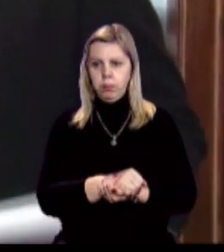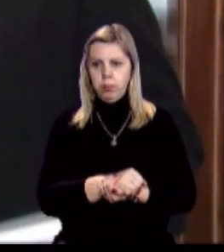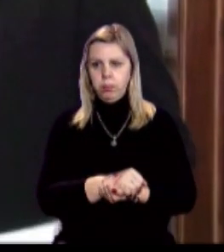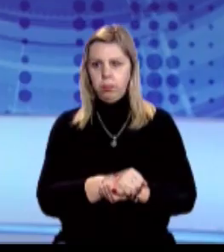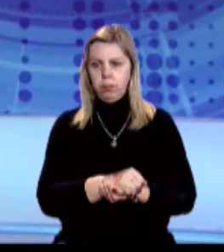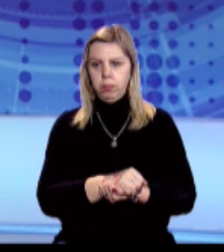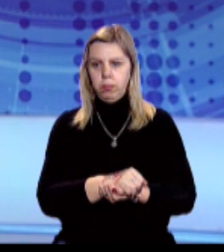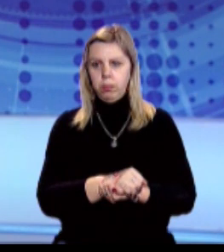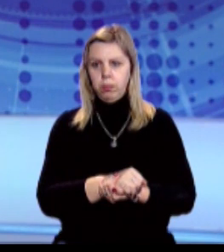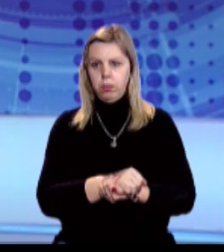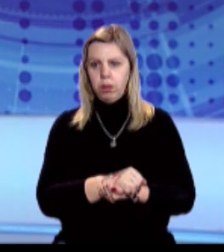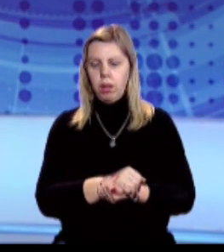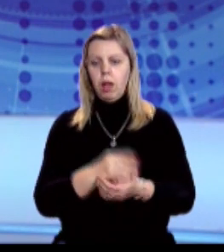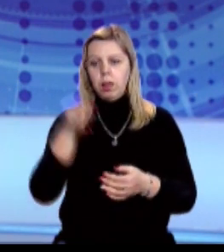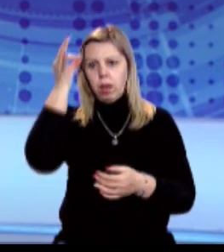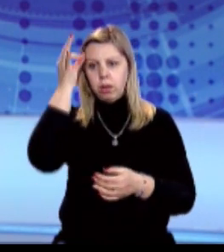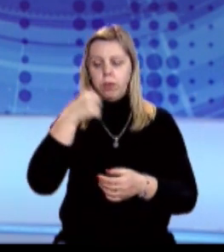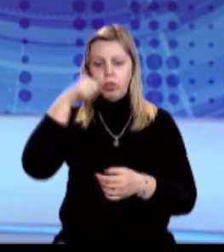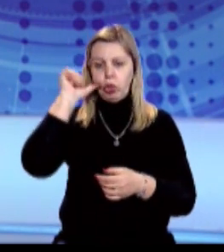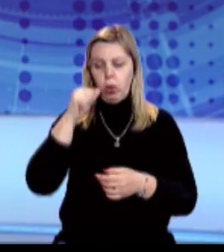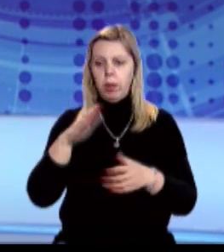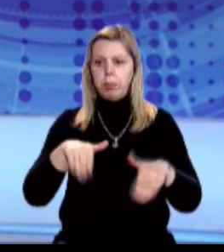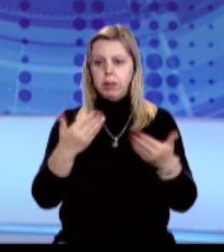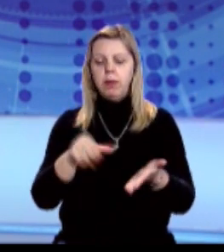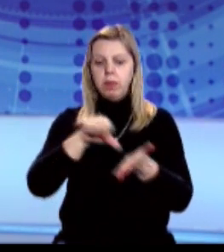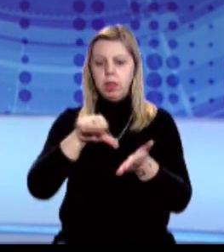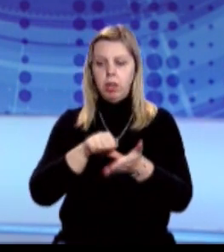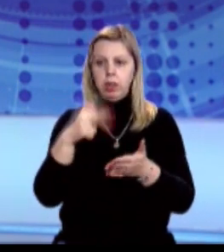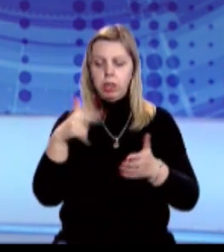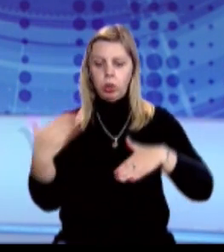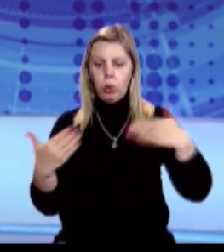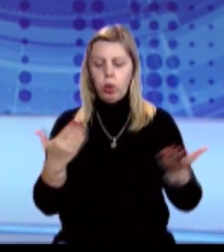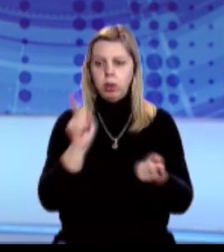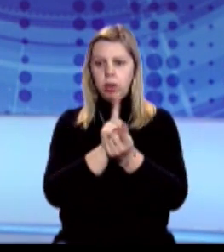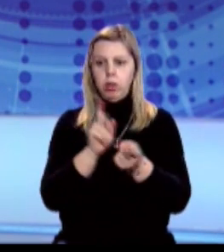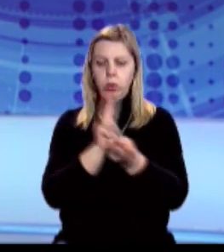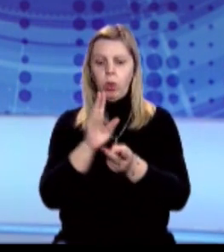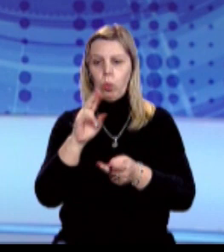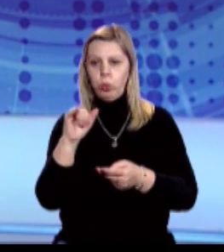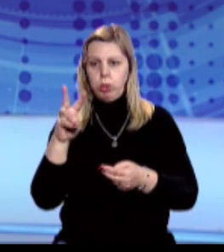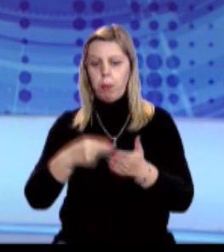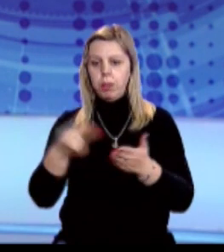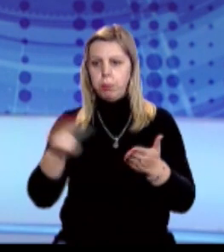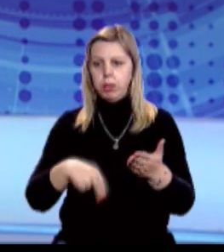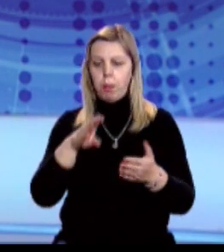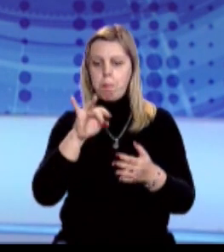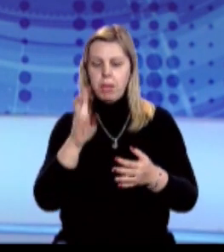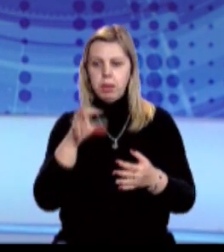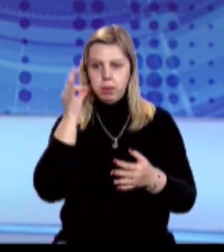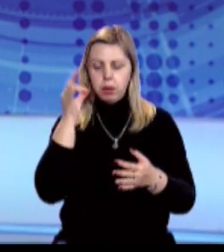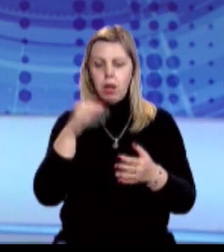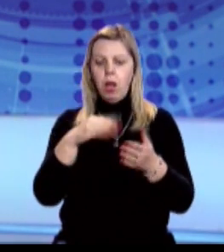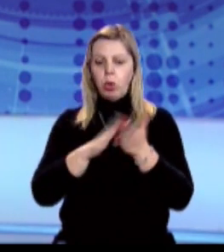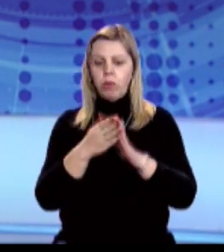Суспільному. Нагадаю, вчора представник України в тристоронній контактній групі Леонід Кучма підписав у Мінську формулу